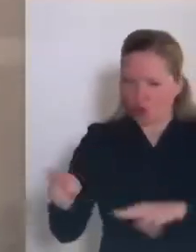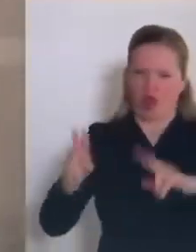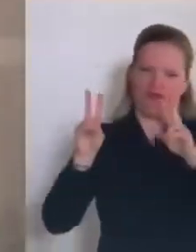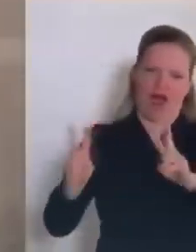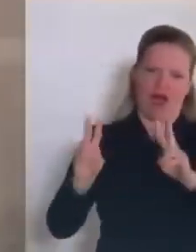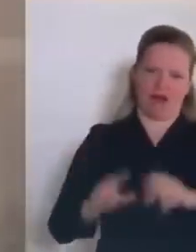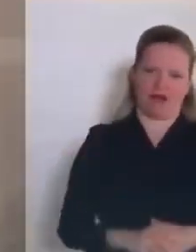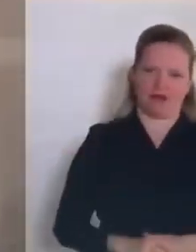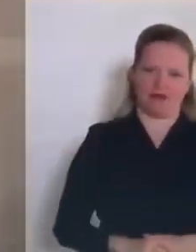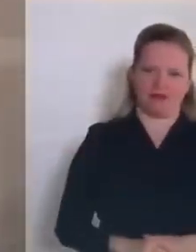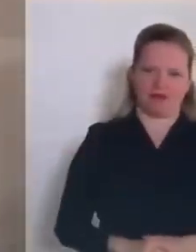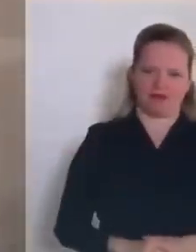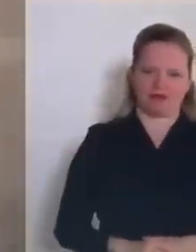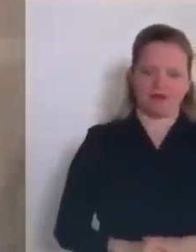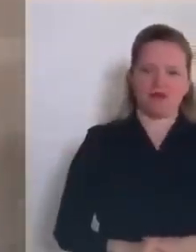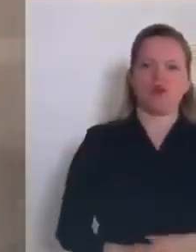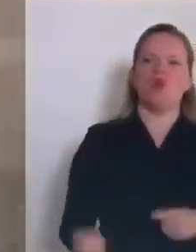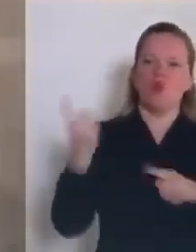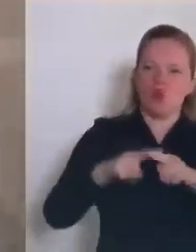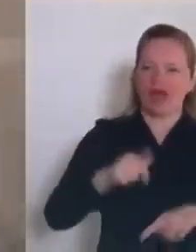Andate finalmente sulla sponda della verità.